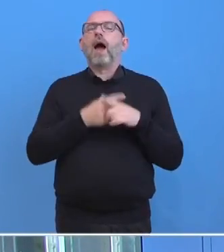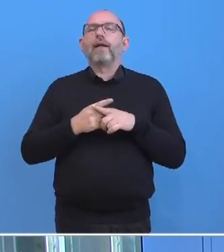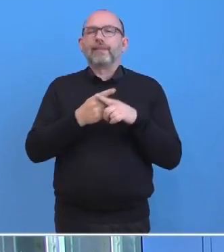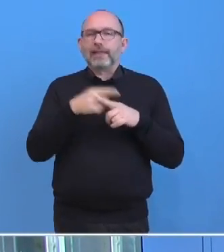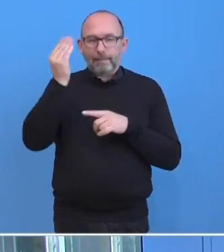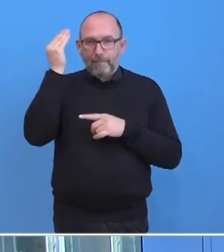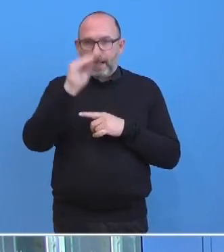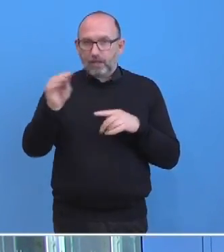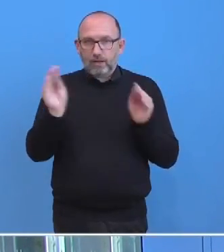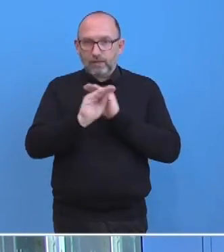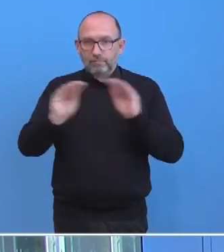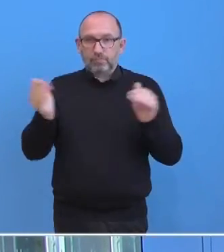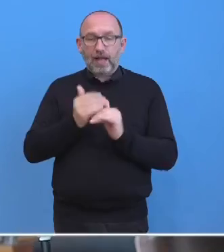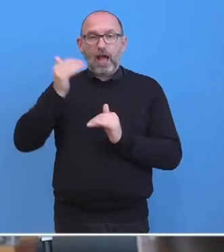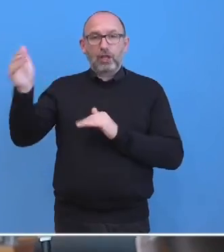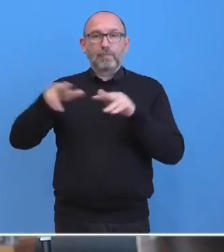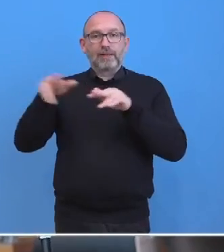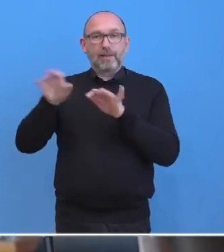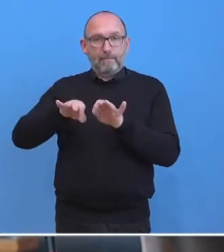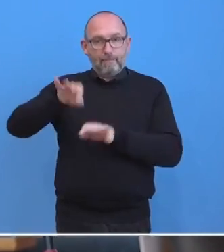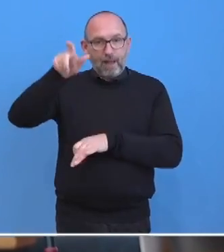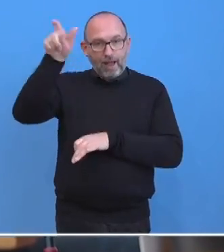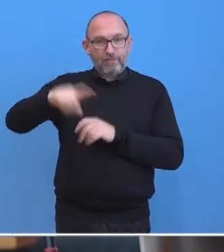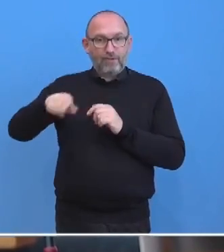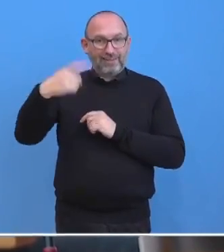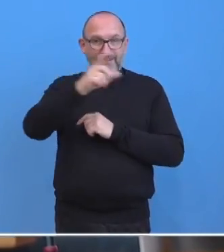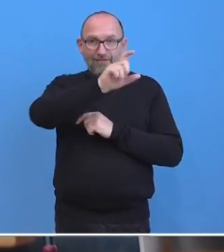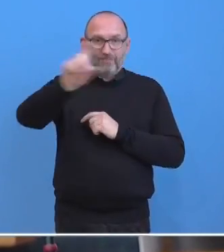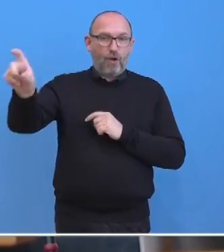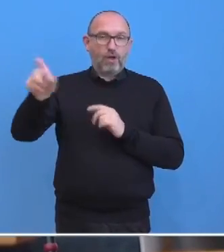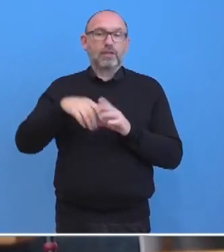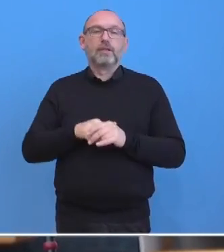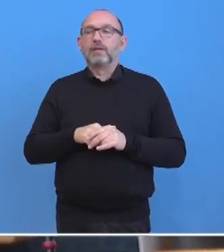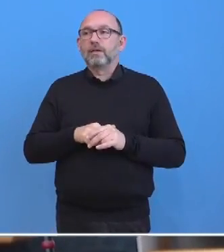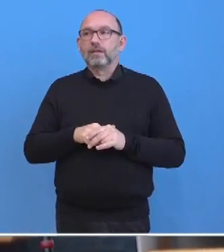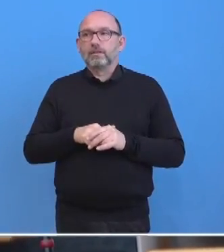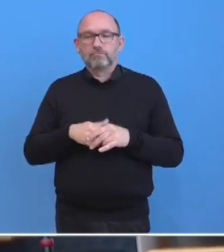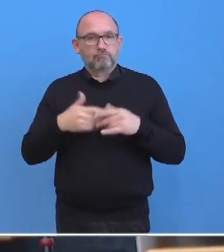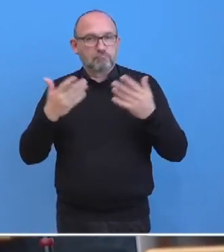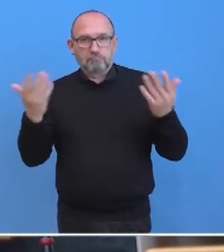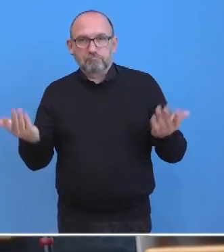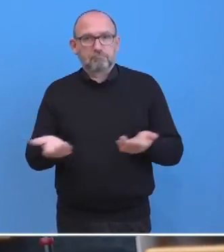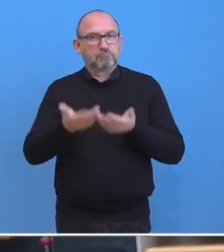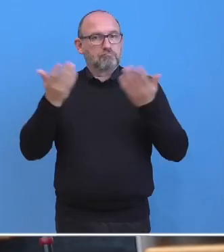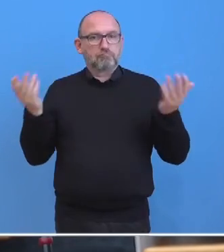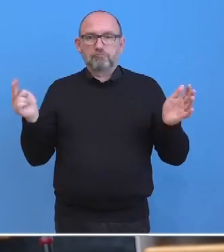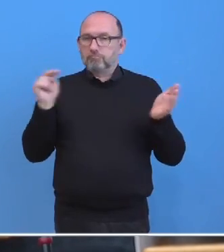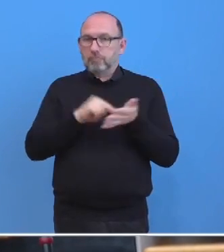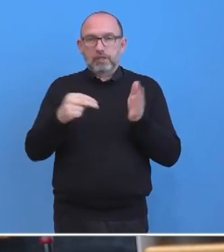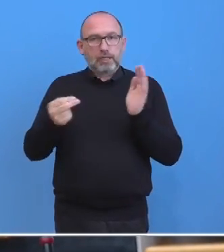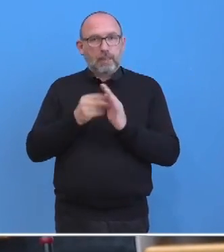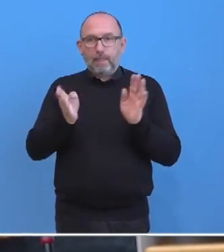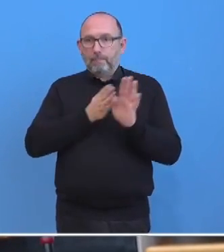dass der Außenminister Maas für nächste Woche einen Besuch in